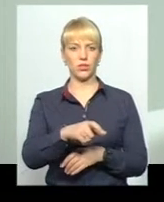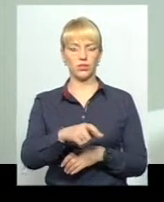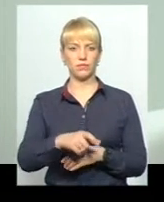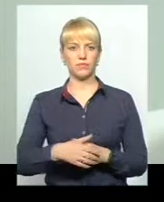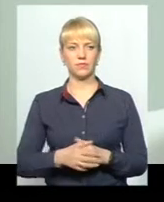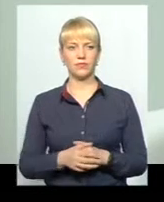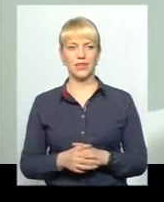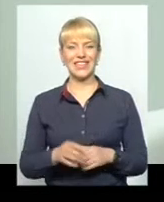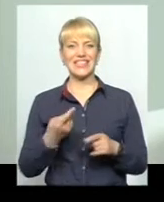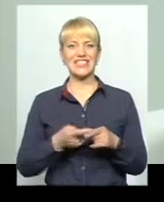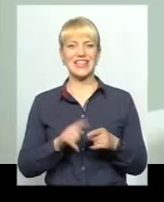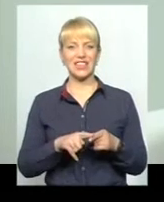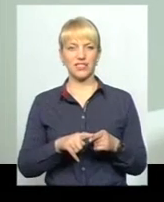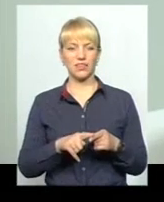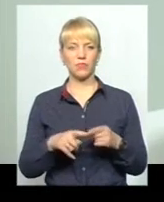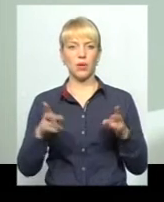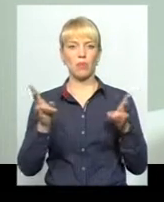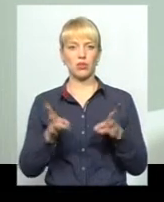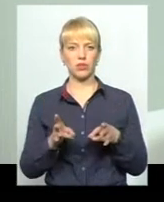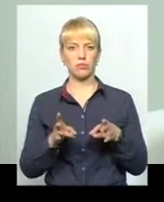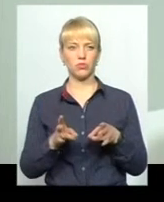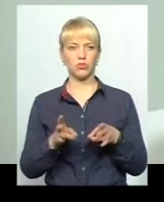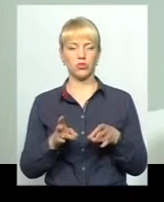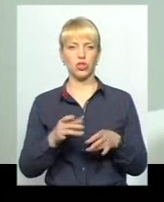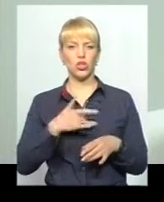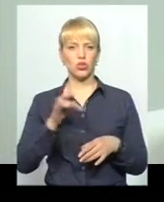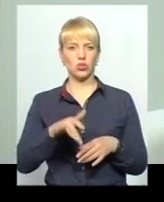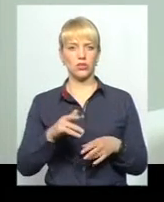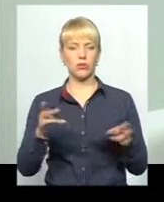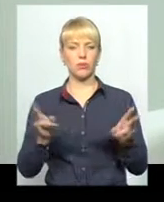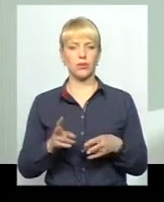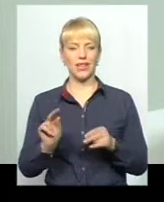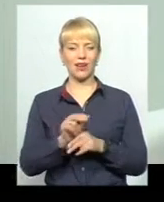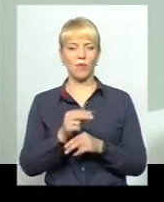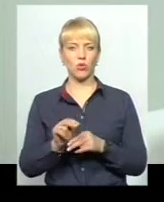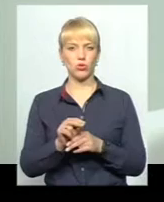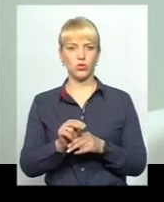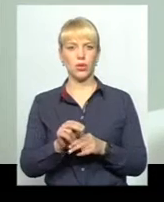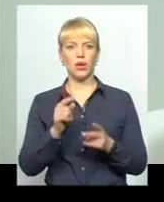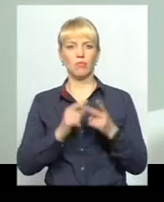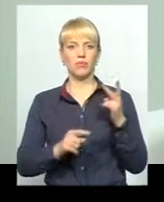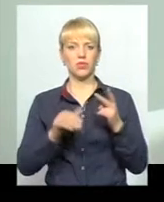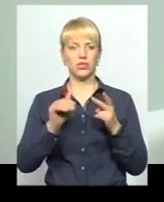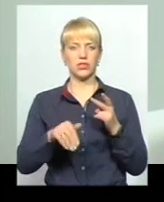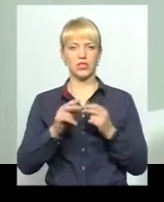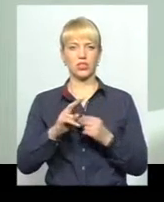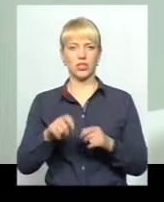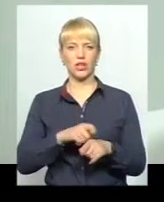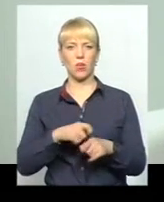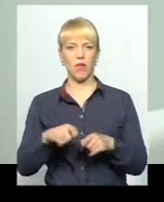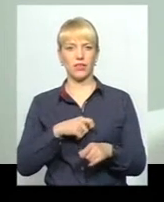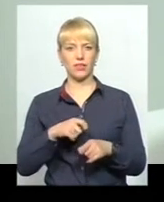З них потребують, жорстко потребують ремонту півтори тисячі кілометрів.